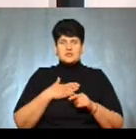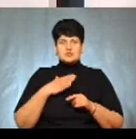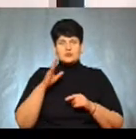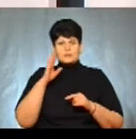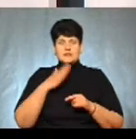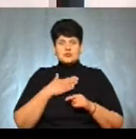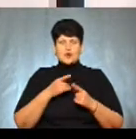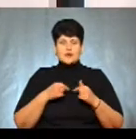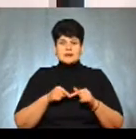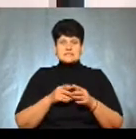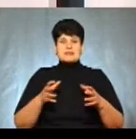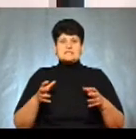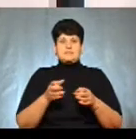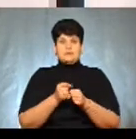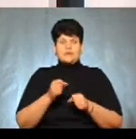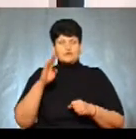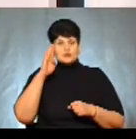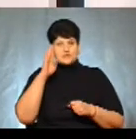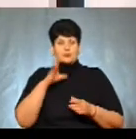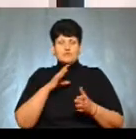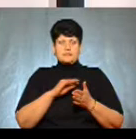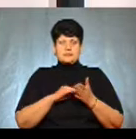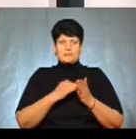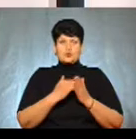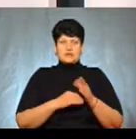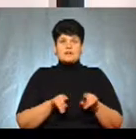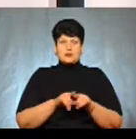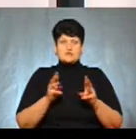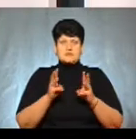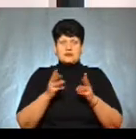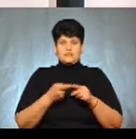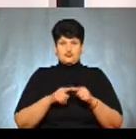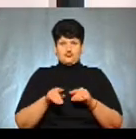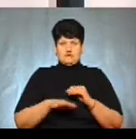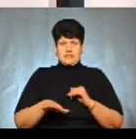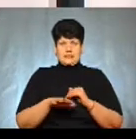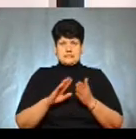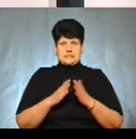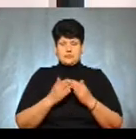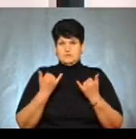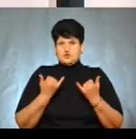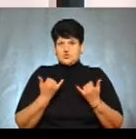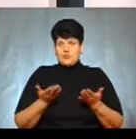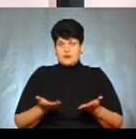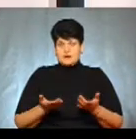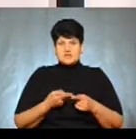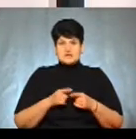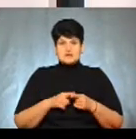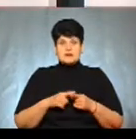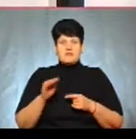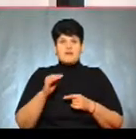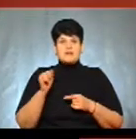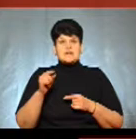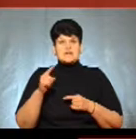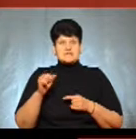нашої організації, з голови чоловіка, також безкладний протокол, який також спалив цю територію. Тобто, станом на сьогодні, чи це популяція фазана